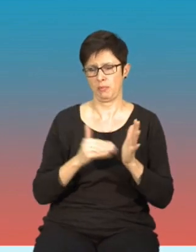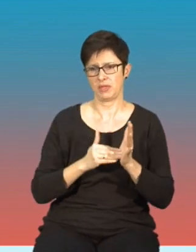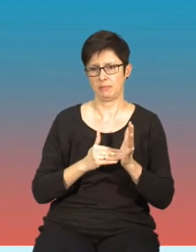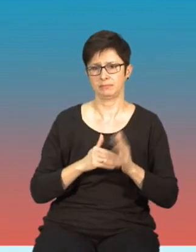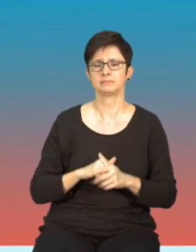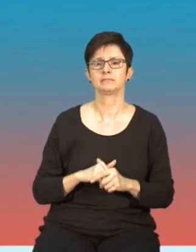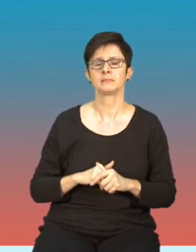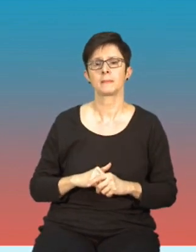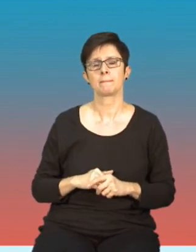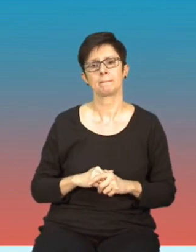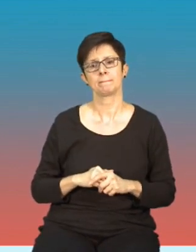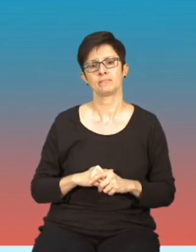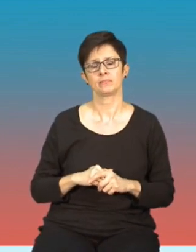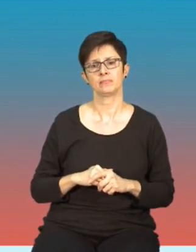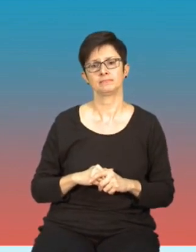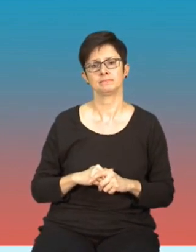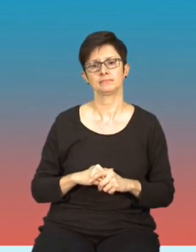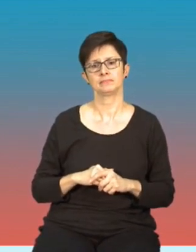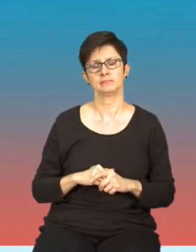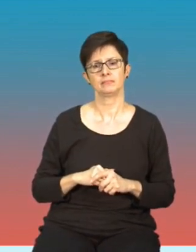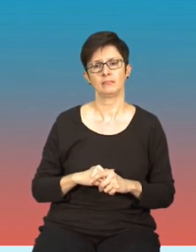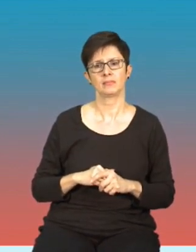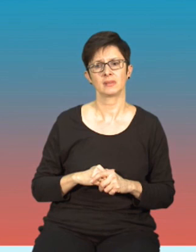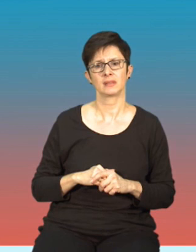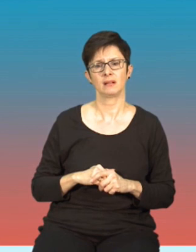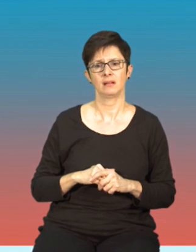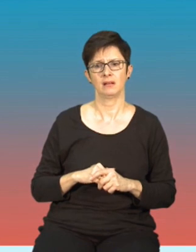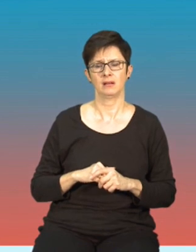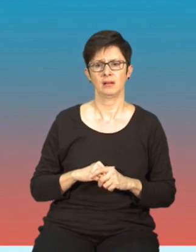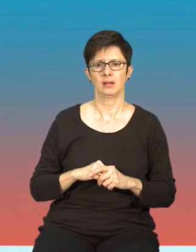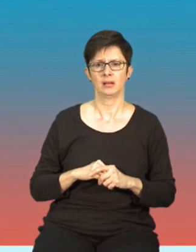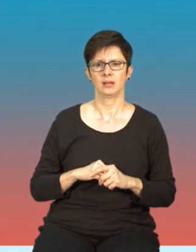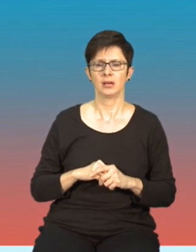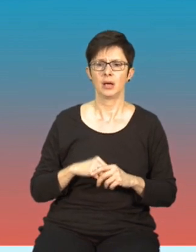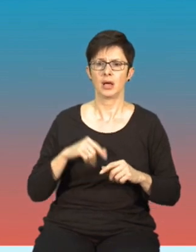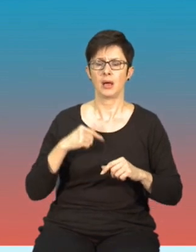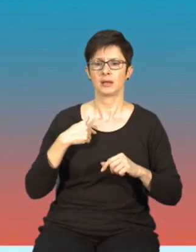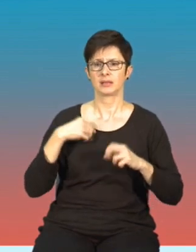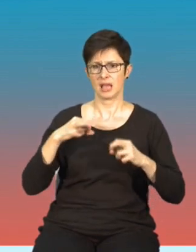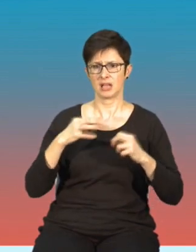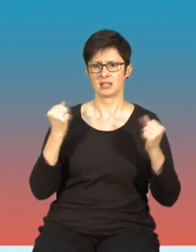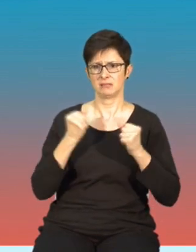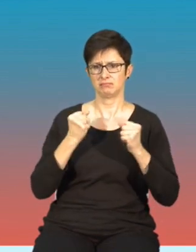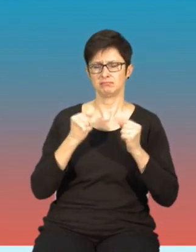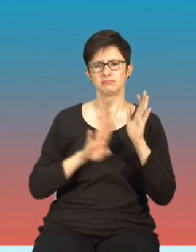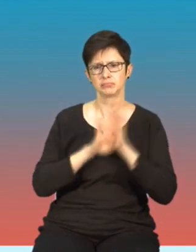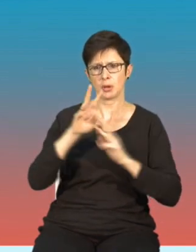to się wydawać lekko wtórne, ale na skalę problemu, z którym my jako